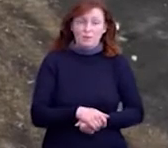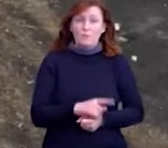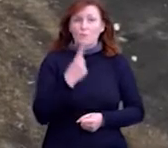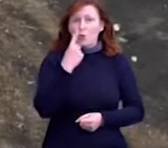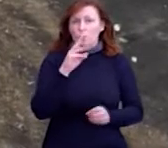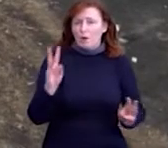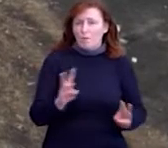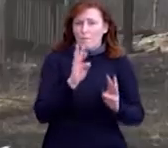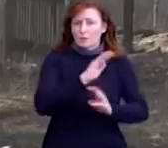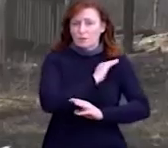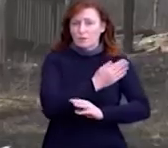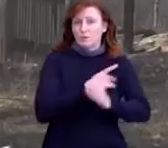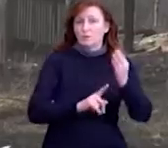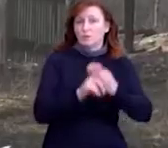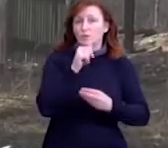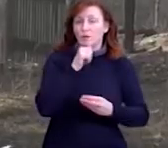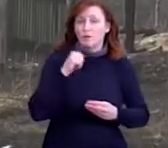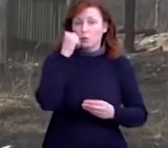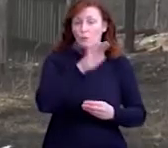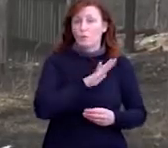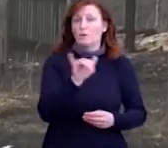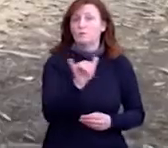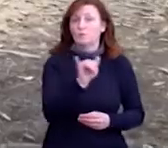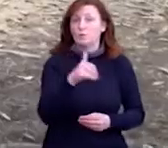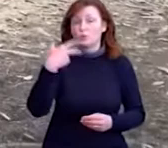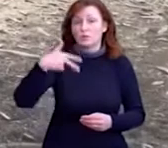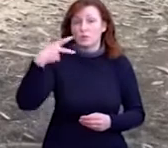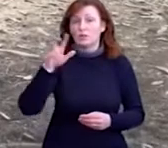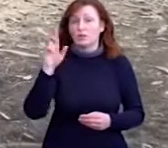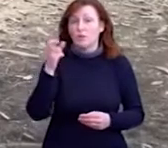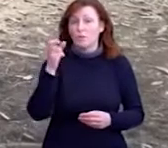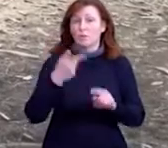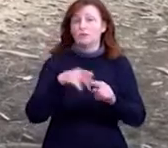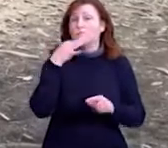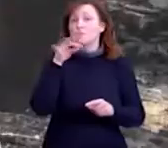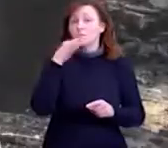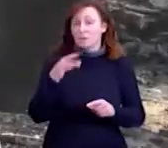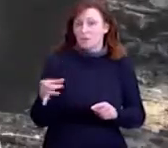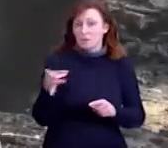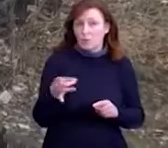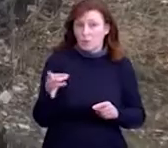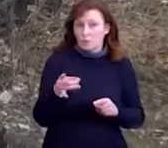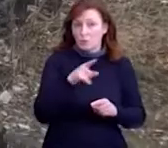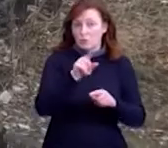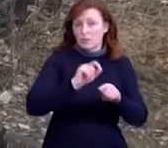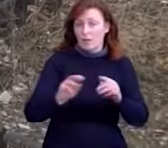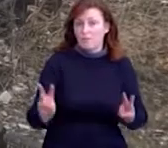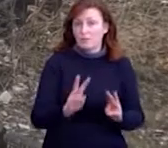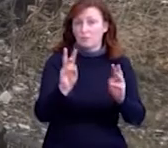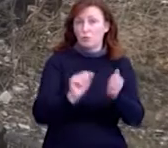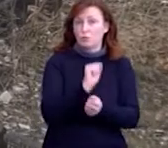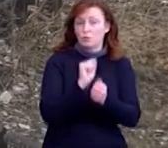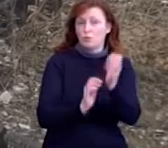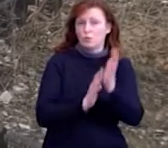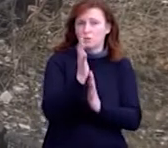пожеж в області з початку року сталася в суботу 30 березня у Баранівці, що в Семенівському районі. Там через підпал сухої трави